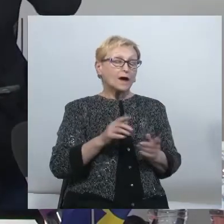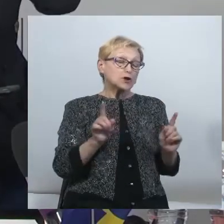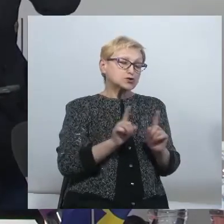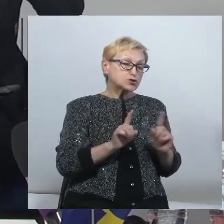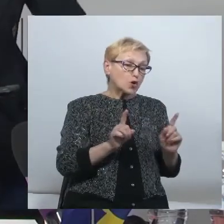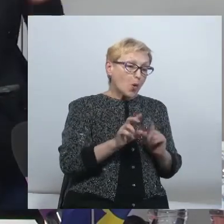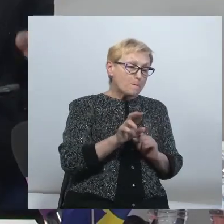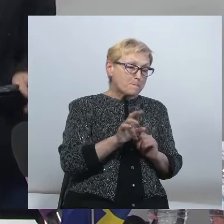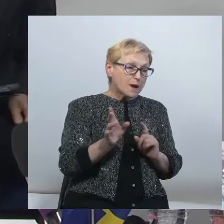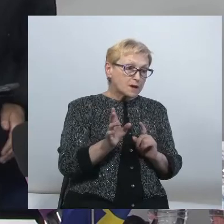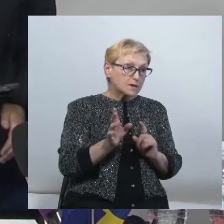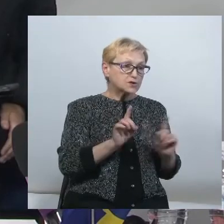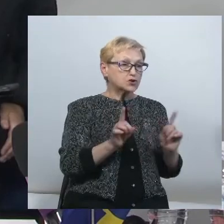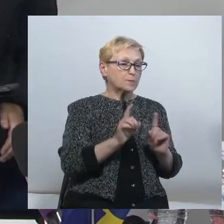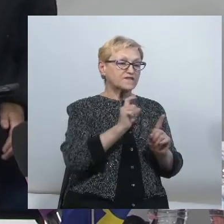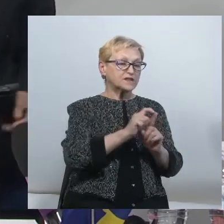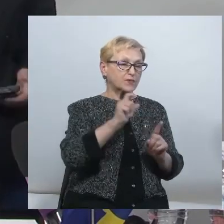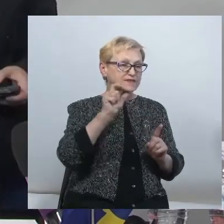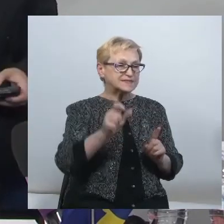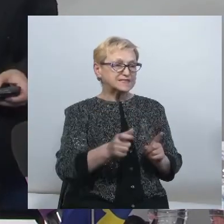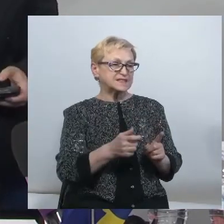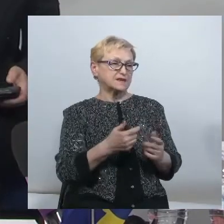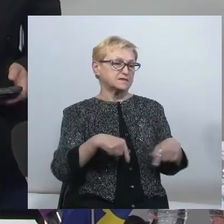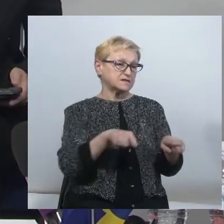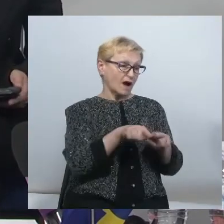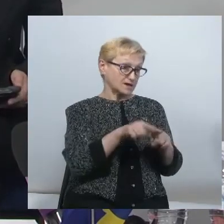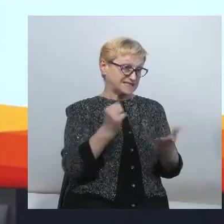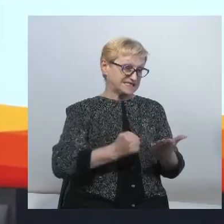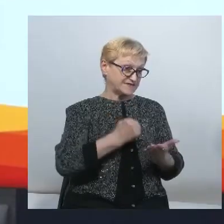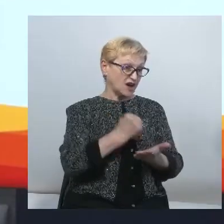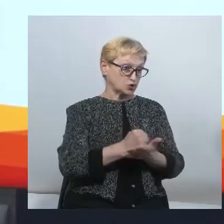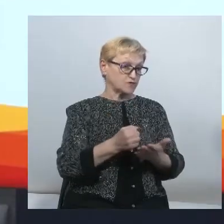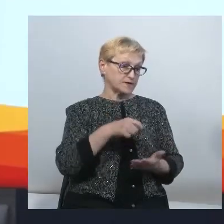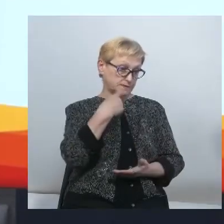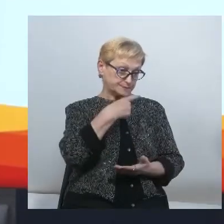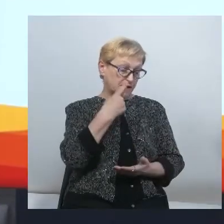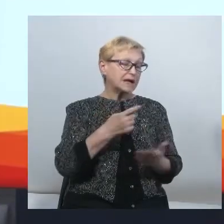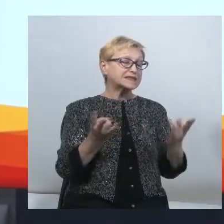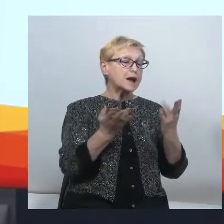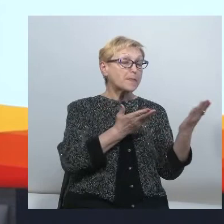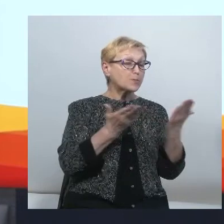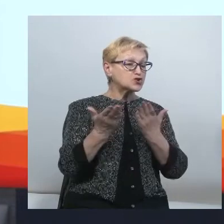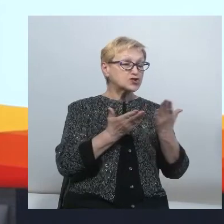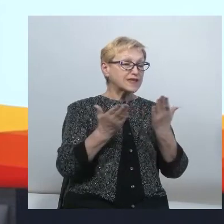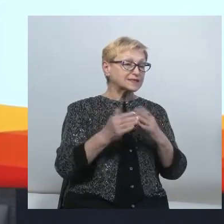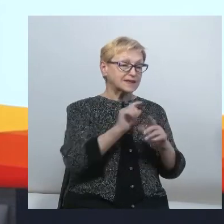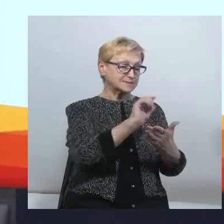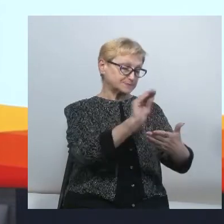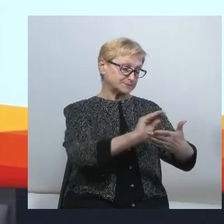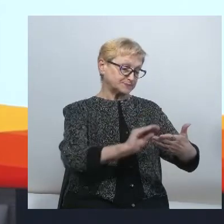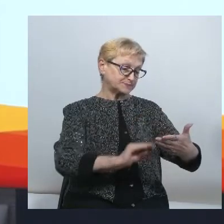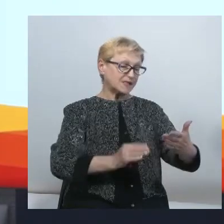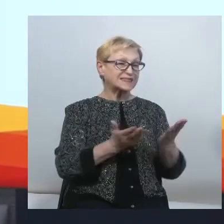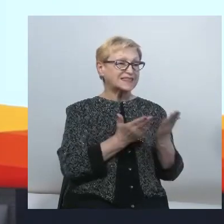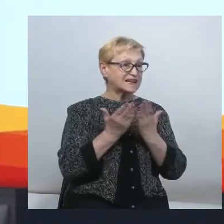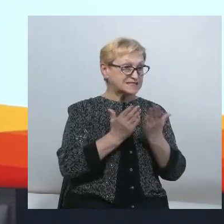щоб, скажімо так, відповісти більш-менш свердну на це питання, це просто треба почитати текст. Я пропоную всім зацікавленим,